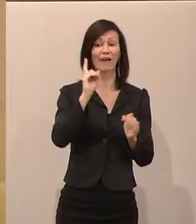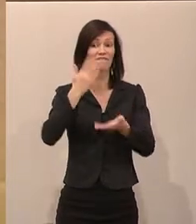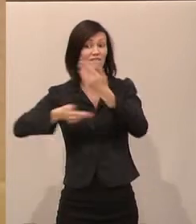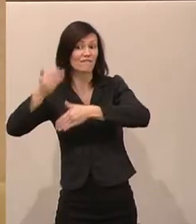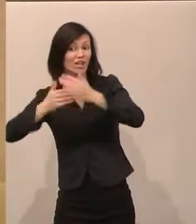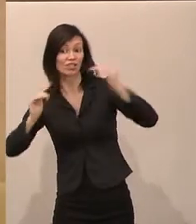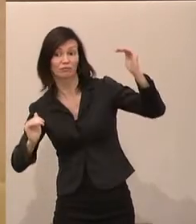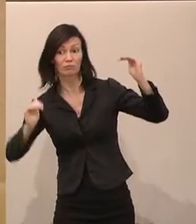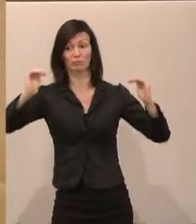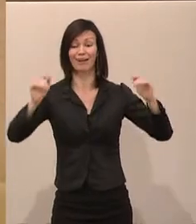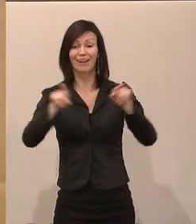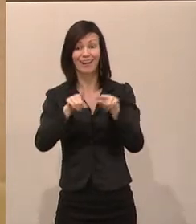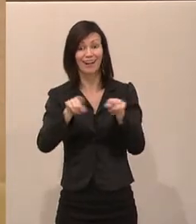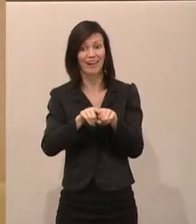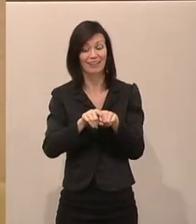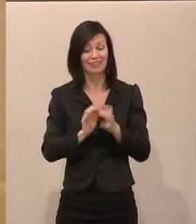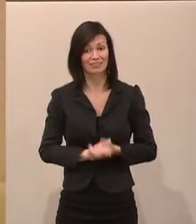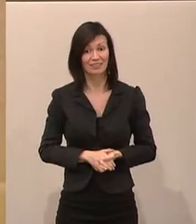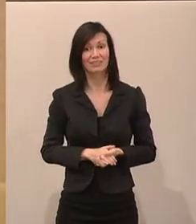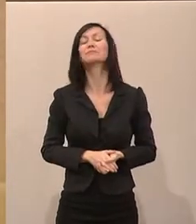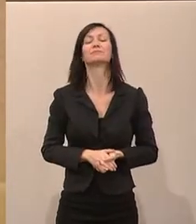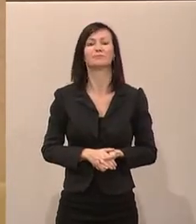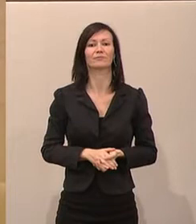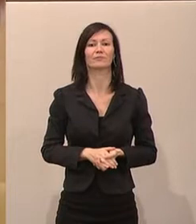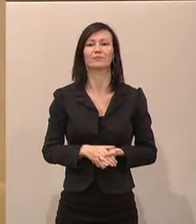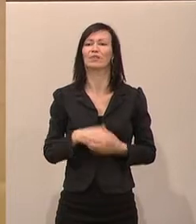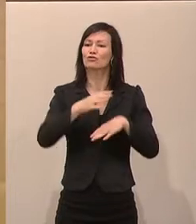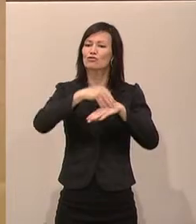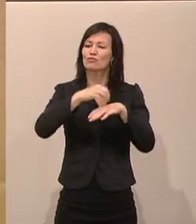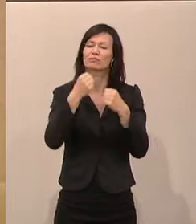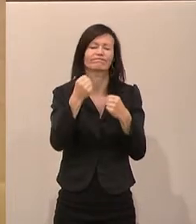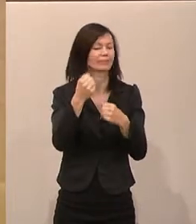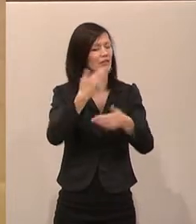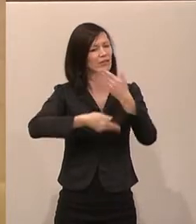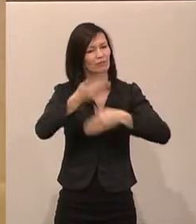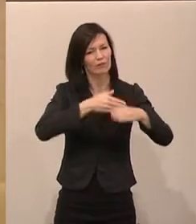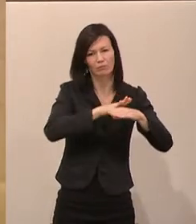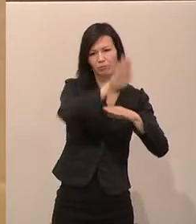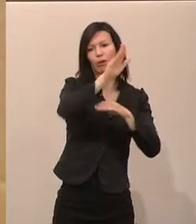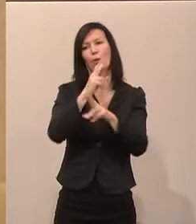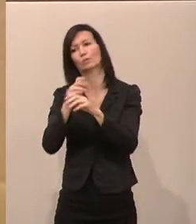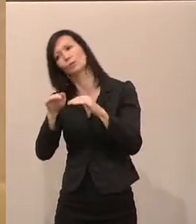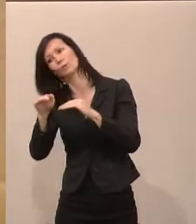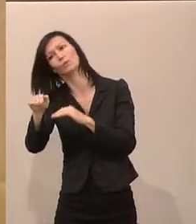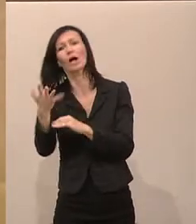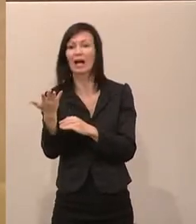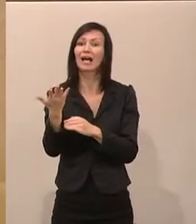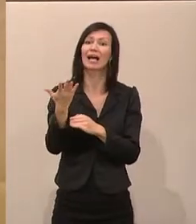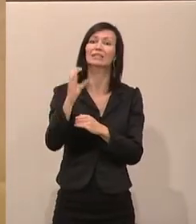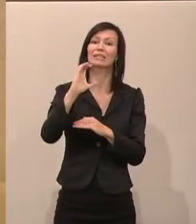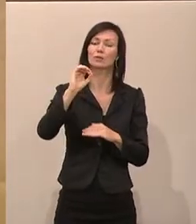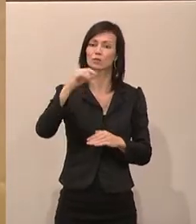stärkeres Wirtschaftswachstum als Österreich und eine deutlich höhere CO2